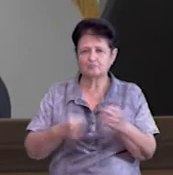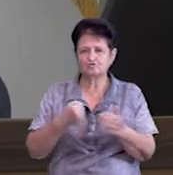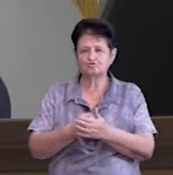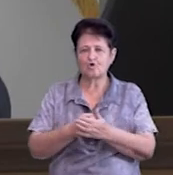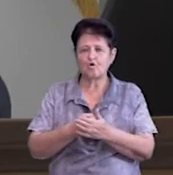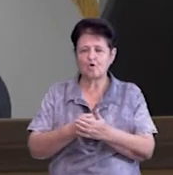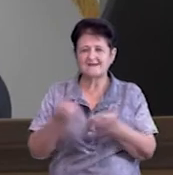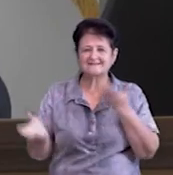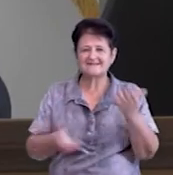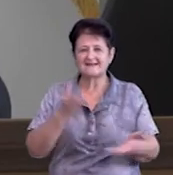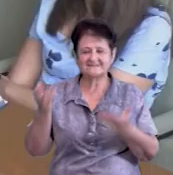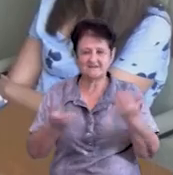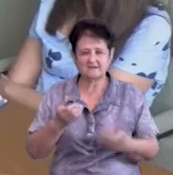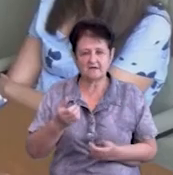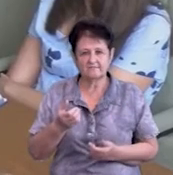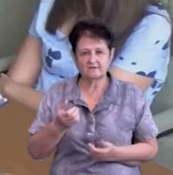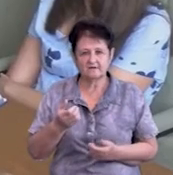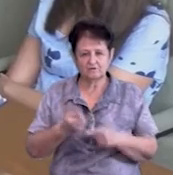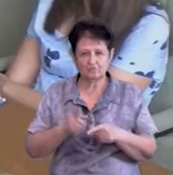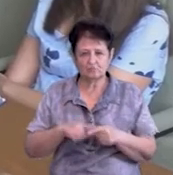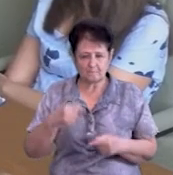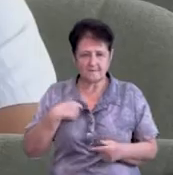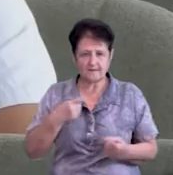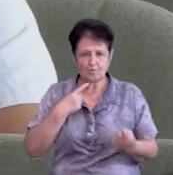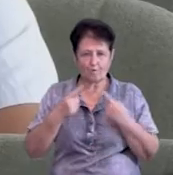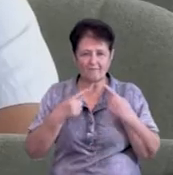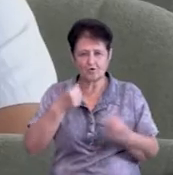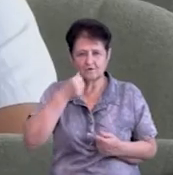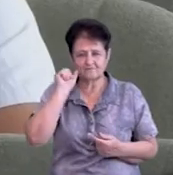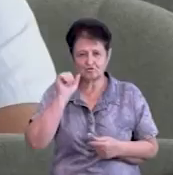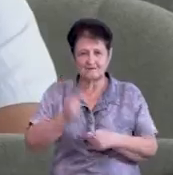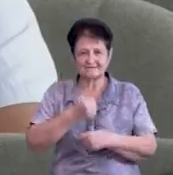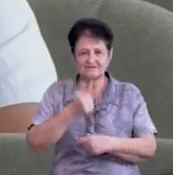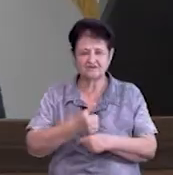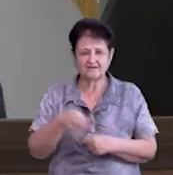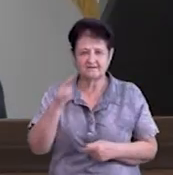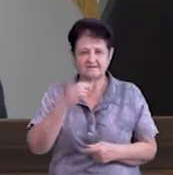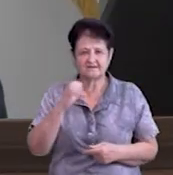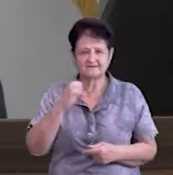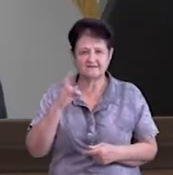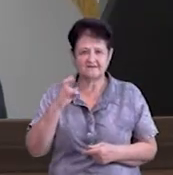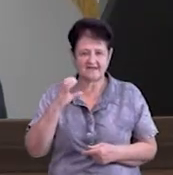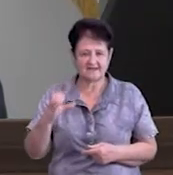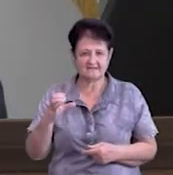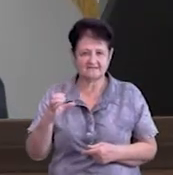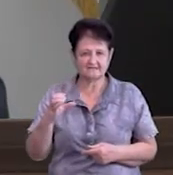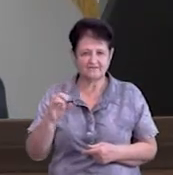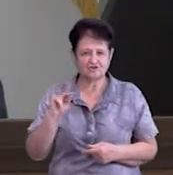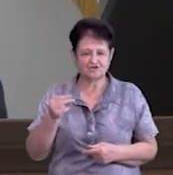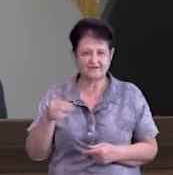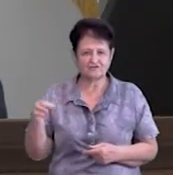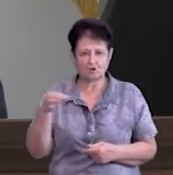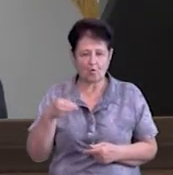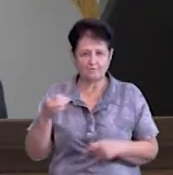примус власника до знесення. Ми власне проговорювали вчора з начальником ДСНС в